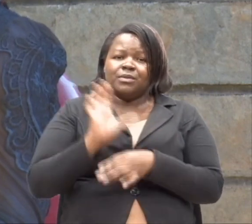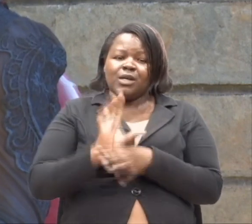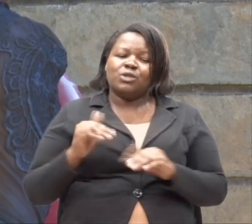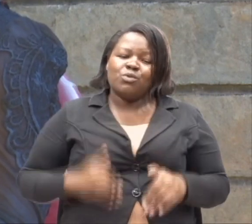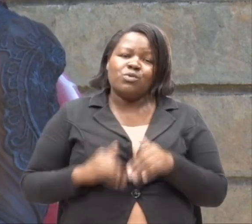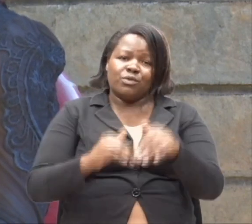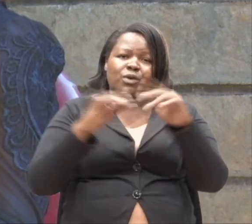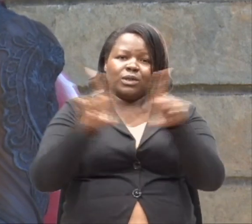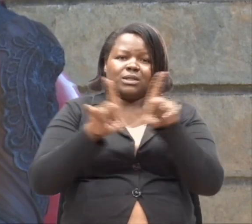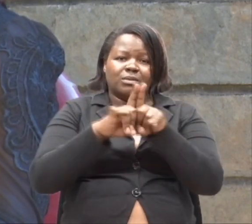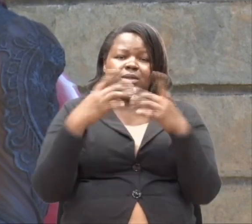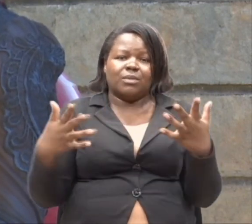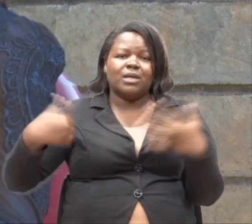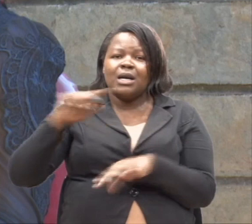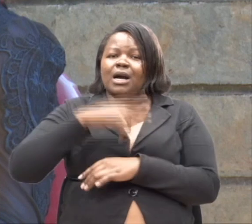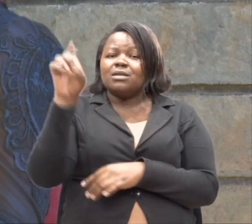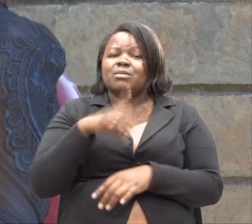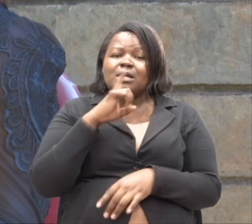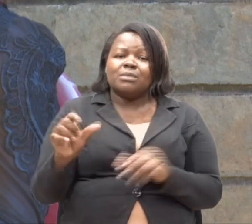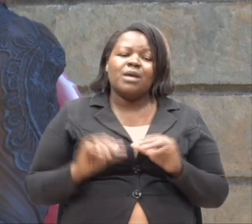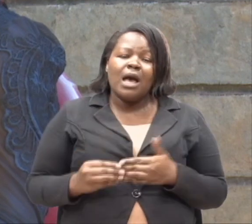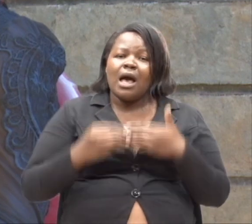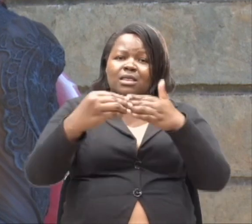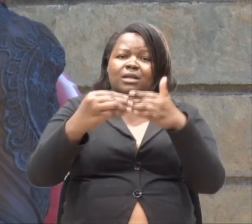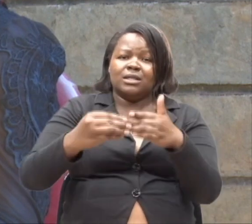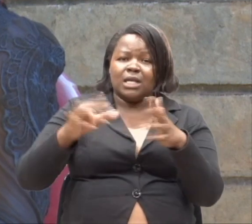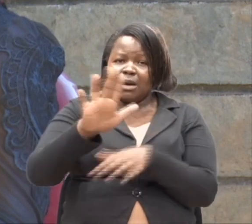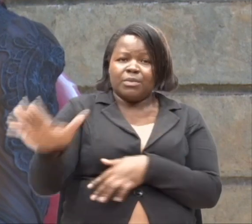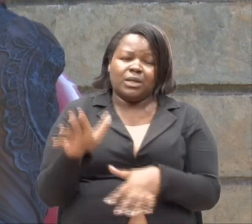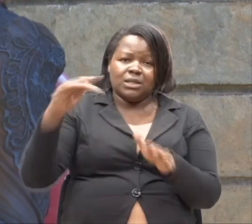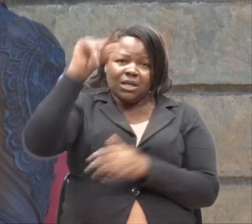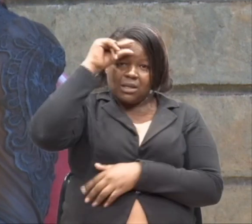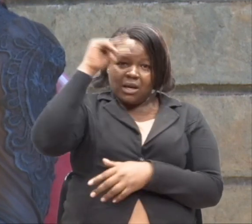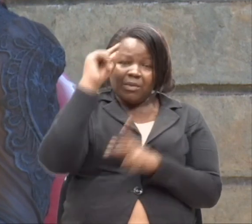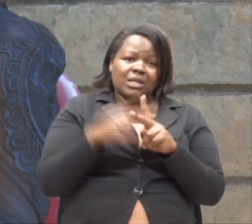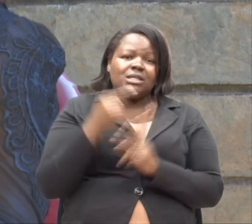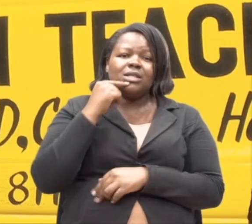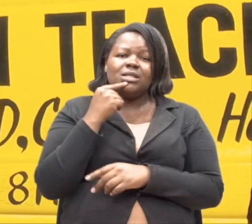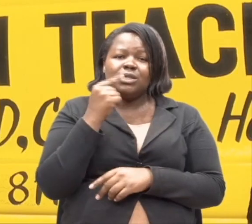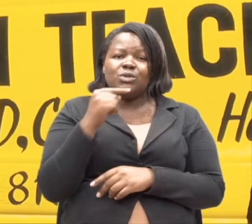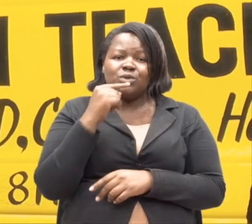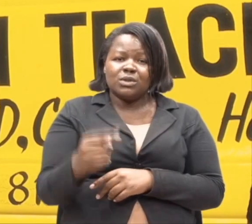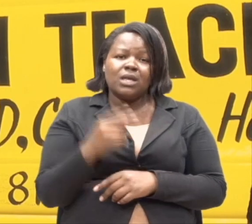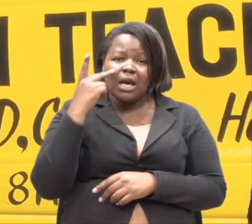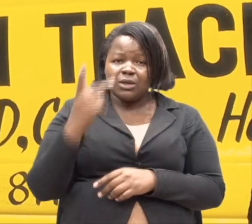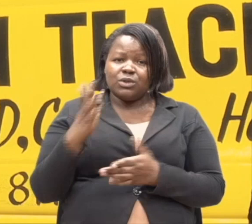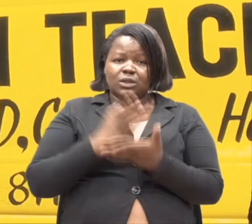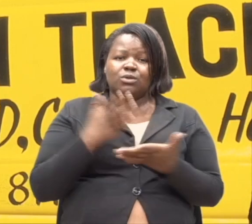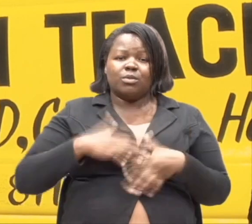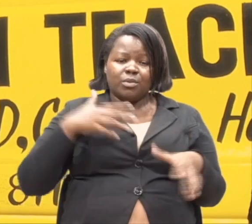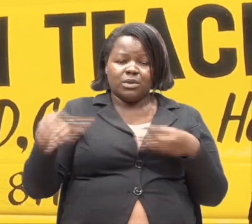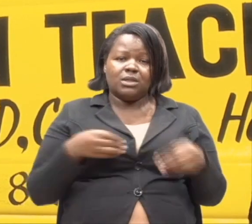muundo huo huo. Sisi ndio tunatakua kuwa katika mustari wambele. Serikali imiaza kuona ya kwamba watu hawa wanaishi na